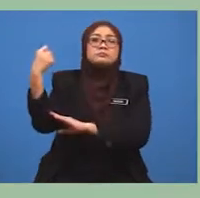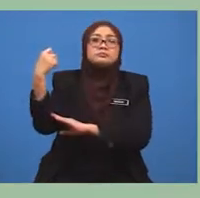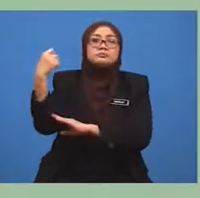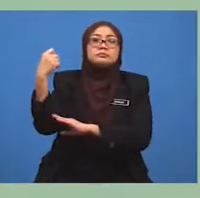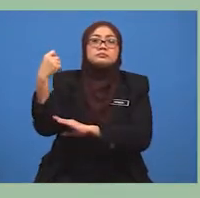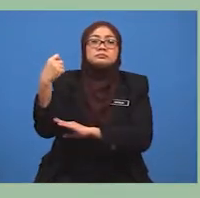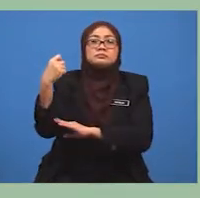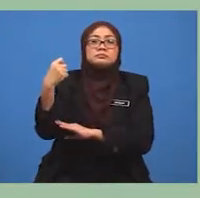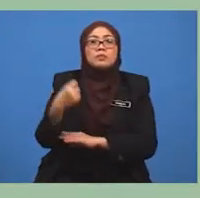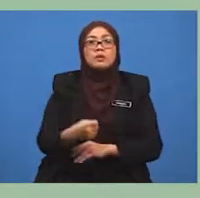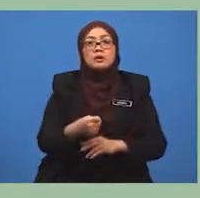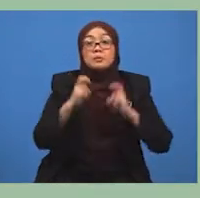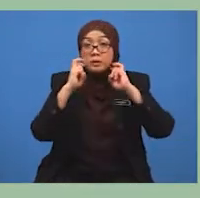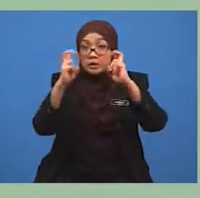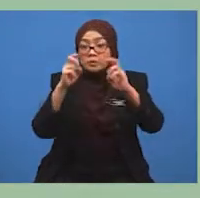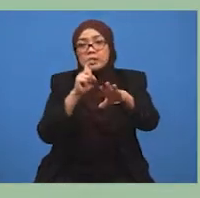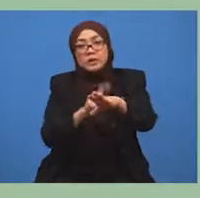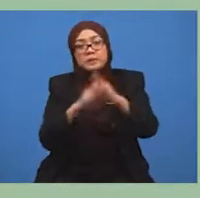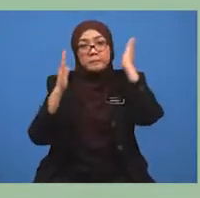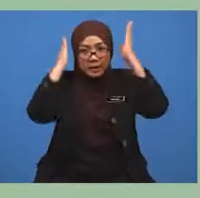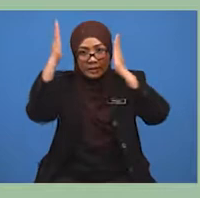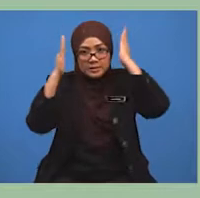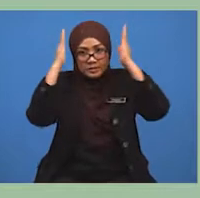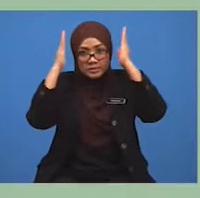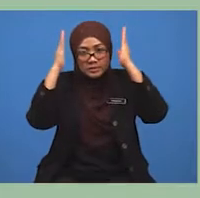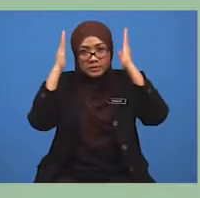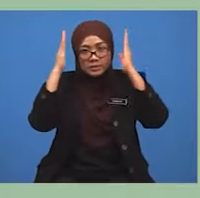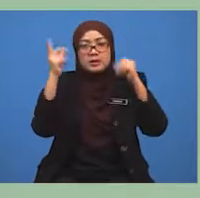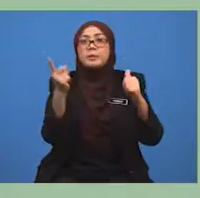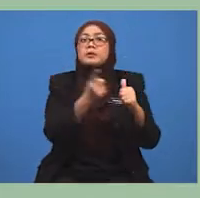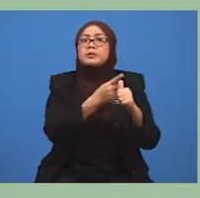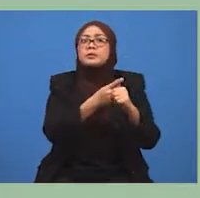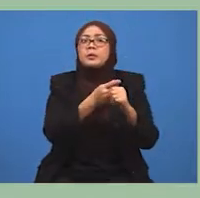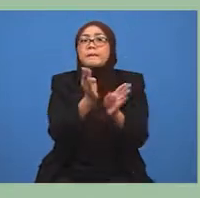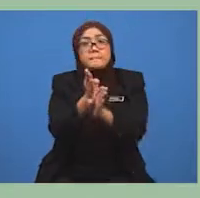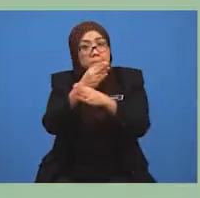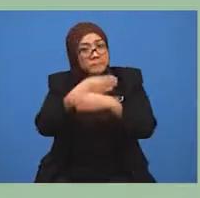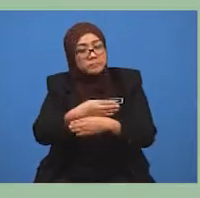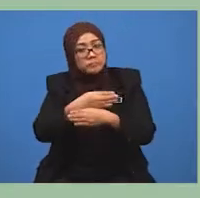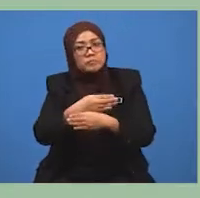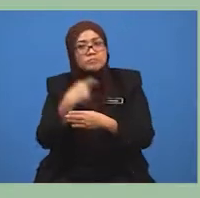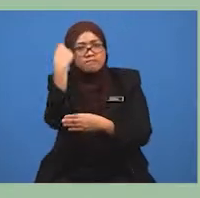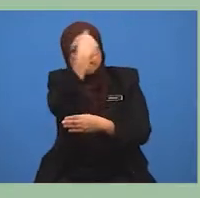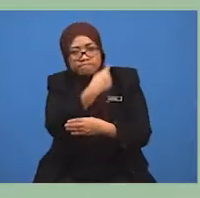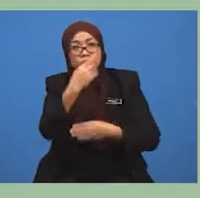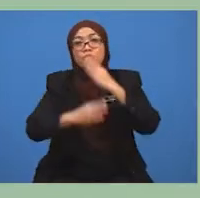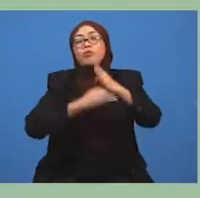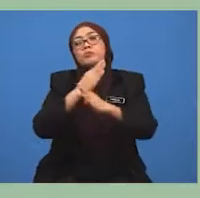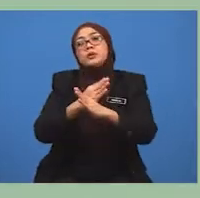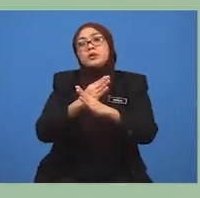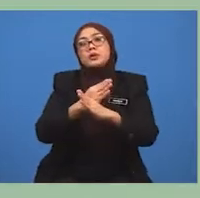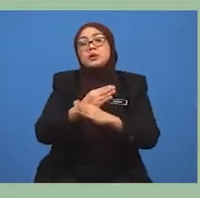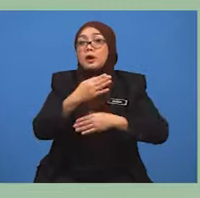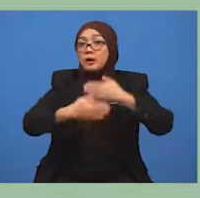jaringan pengangkutan di Malaysia. Ia pertama, bentuk muka bumi. Kedua, kemajuan